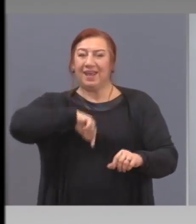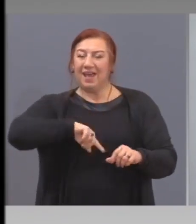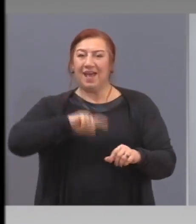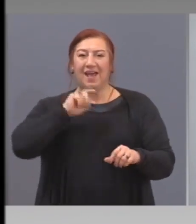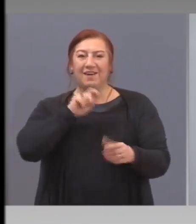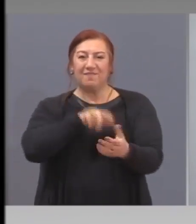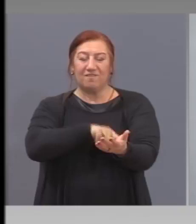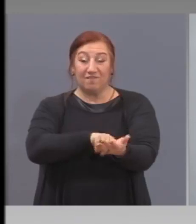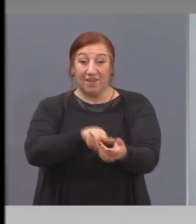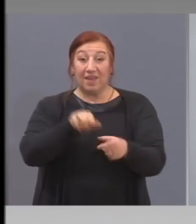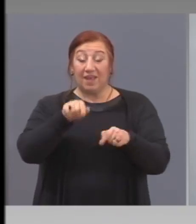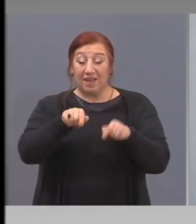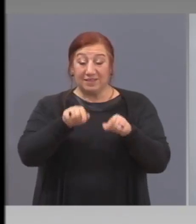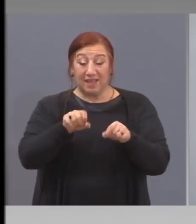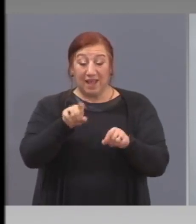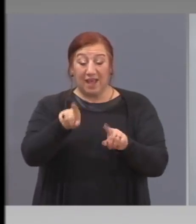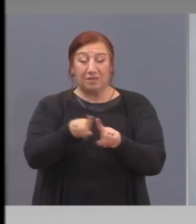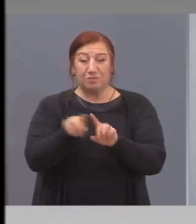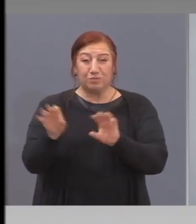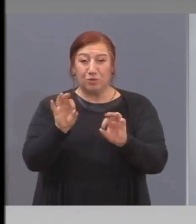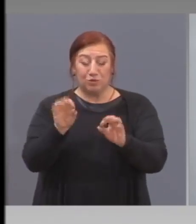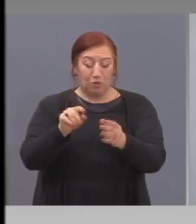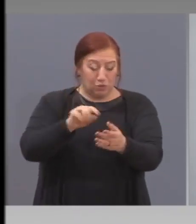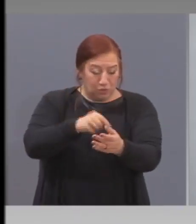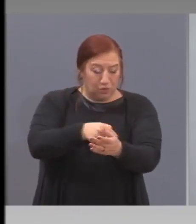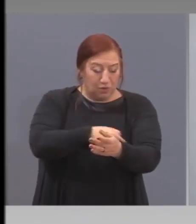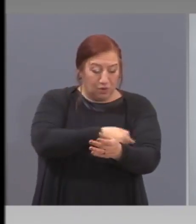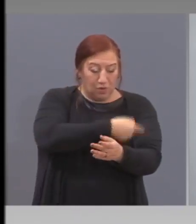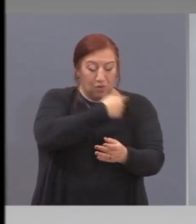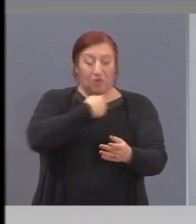живота на страната, стопанско и економично.